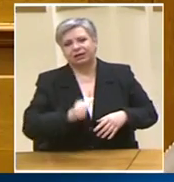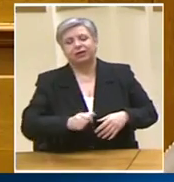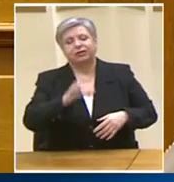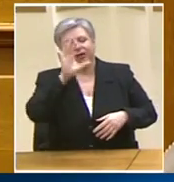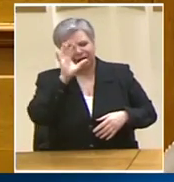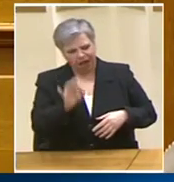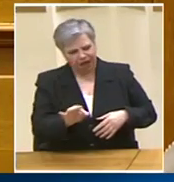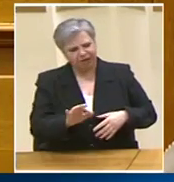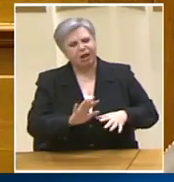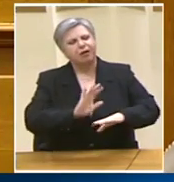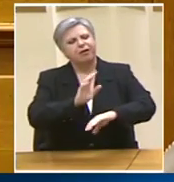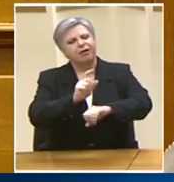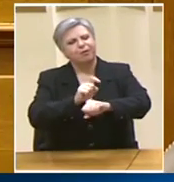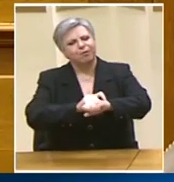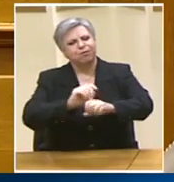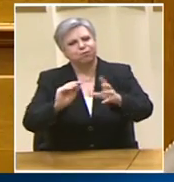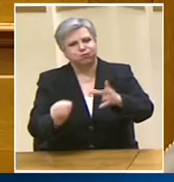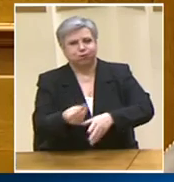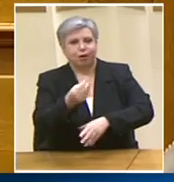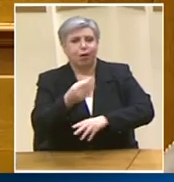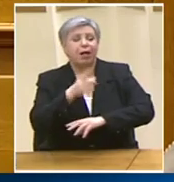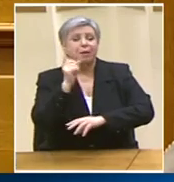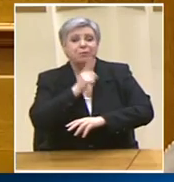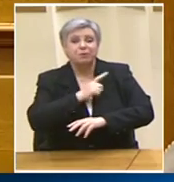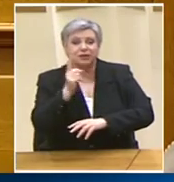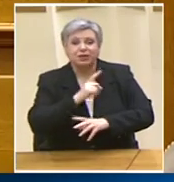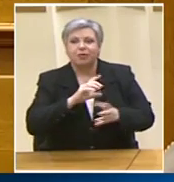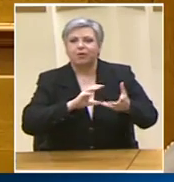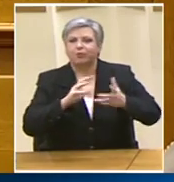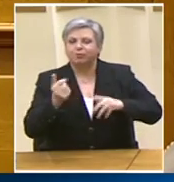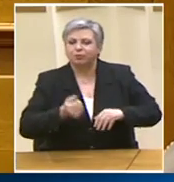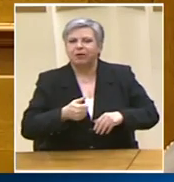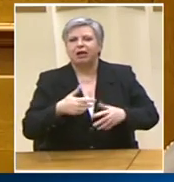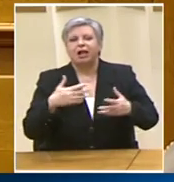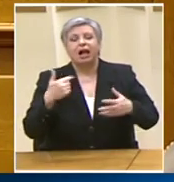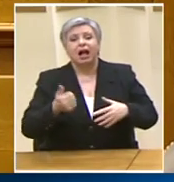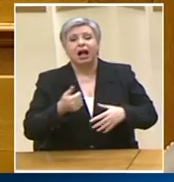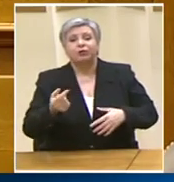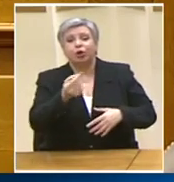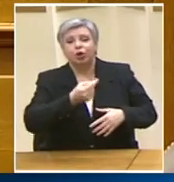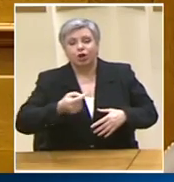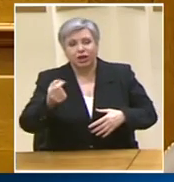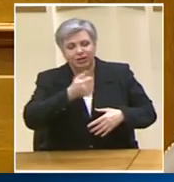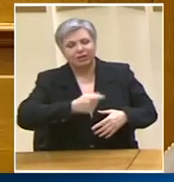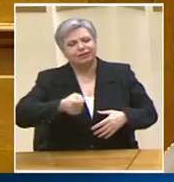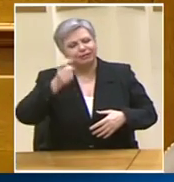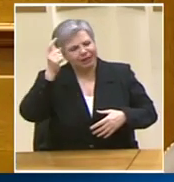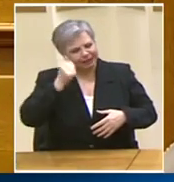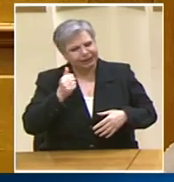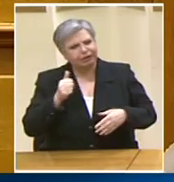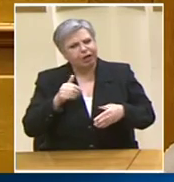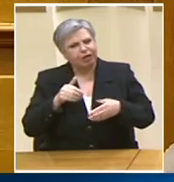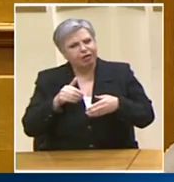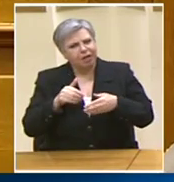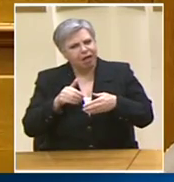το ψέμα η παραπληροφόρηση τα fake news έχουν κοντά ποδάρια θυμηθείτε το αυτό ότι